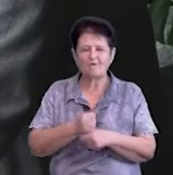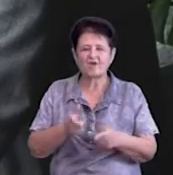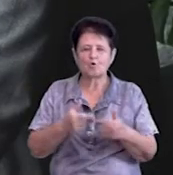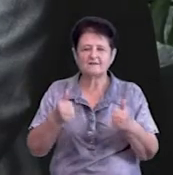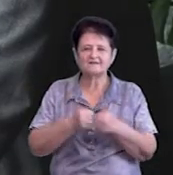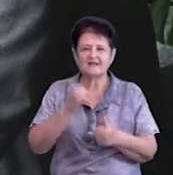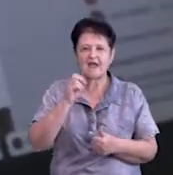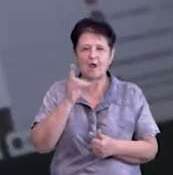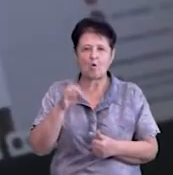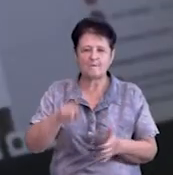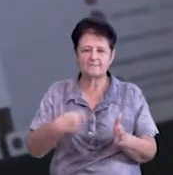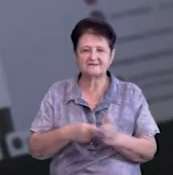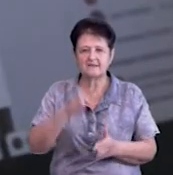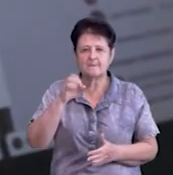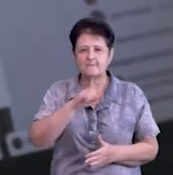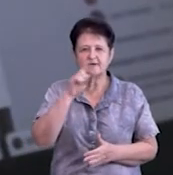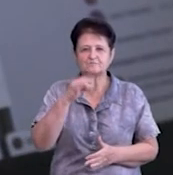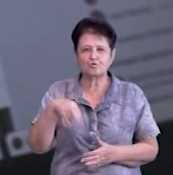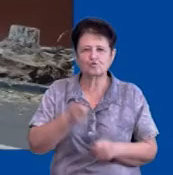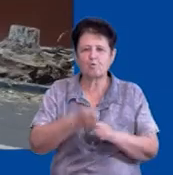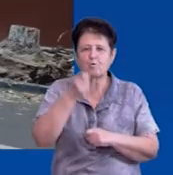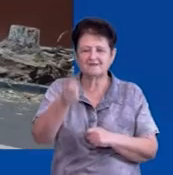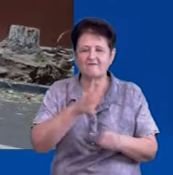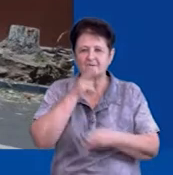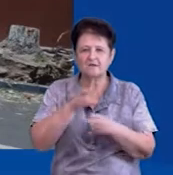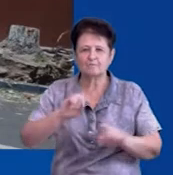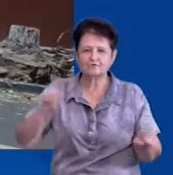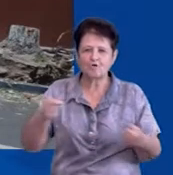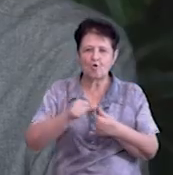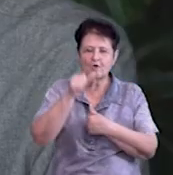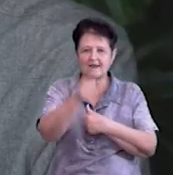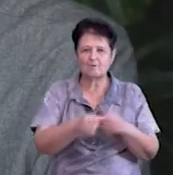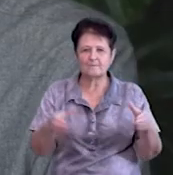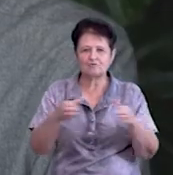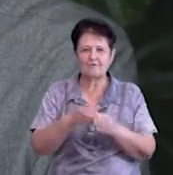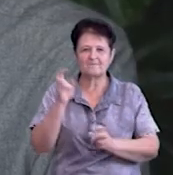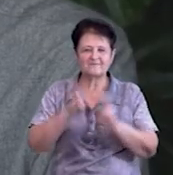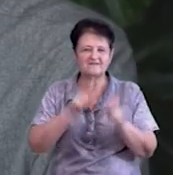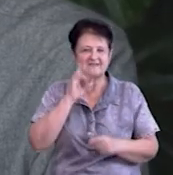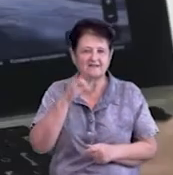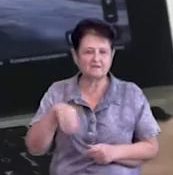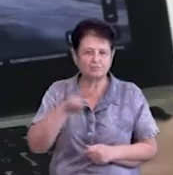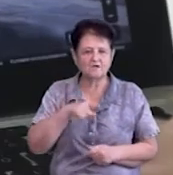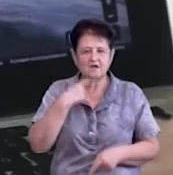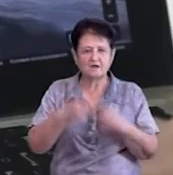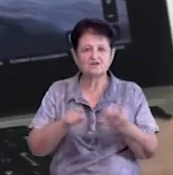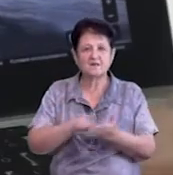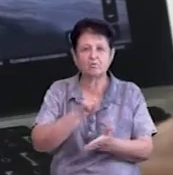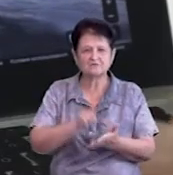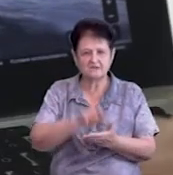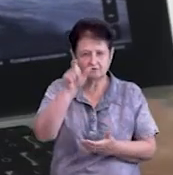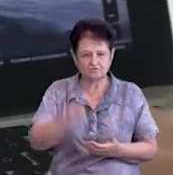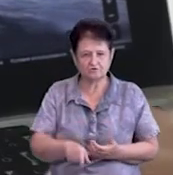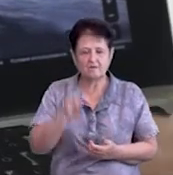організації «Екомісто» Сергій Безбородько подав петицію про створення окремого підрозділу в підприємстві «Зеленбуд». Каже, на посаду